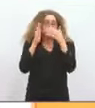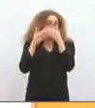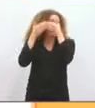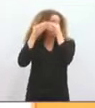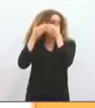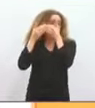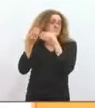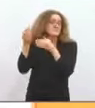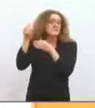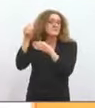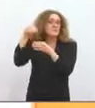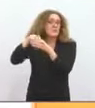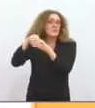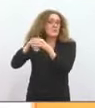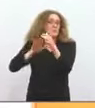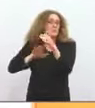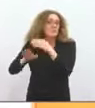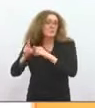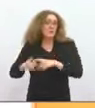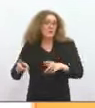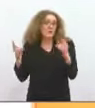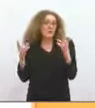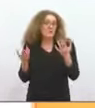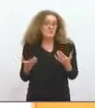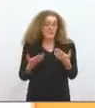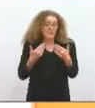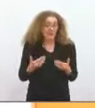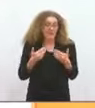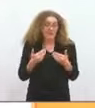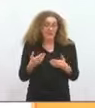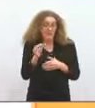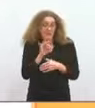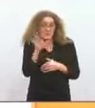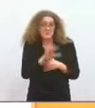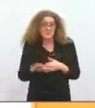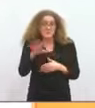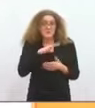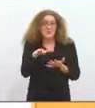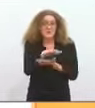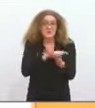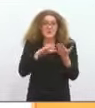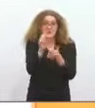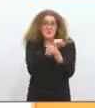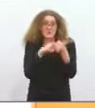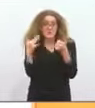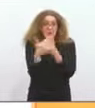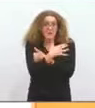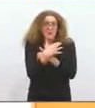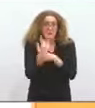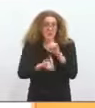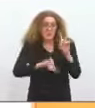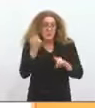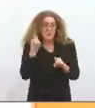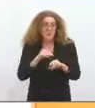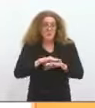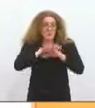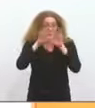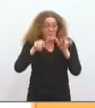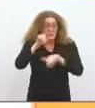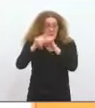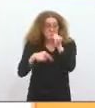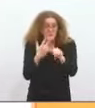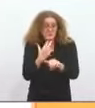Nous sommes, notre pays traverse une crise sociale majeure où un grand nombre de nos concitoyens ont